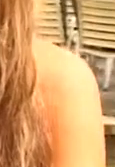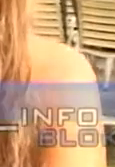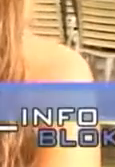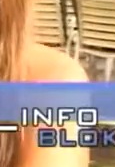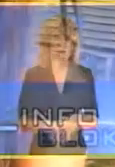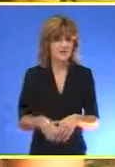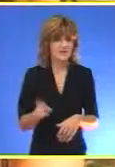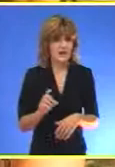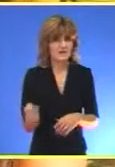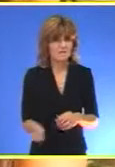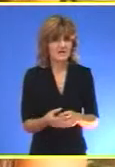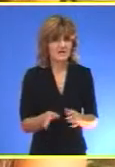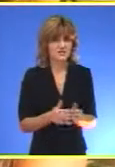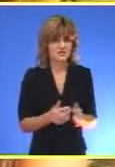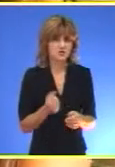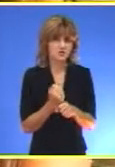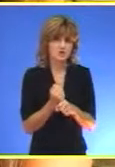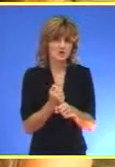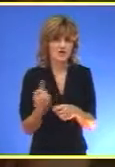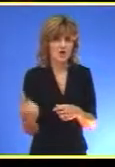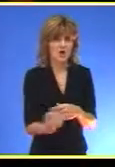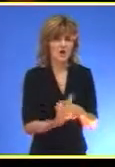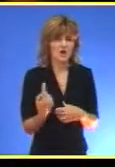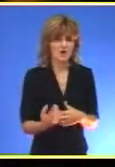Ne bacajte smeća i čuvajte okolinu